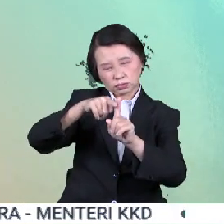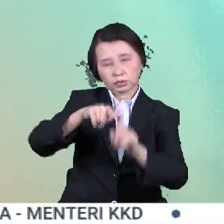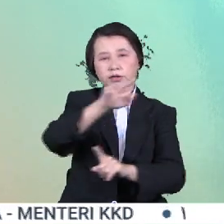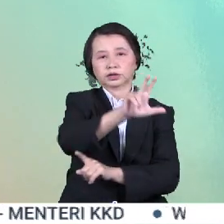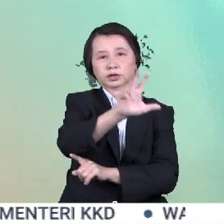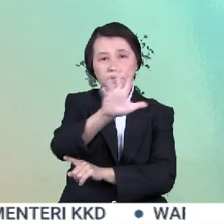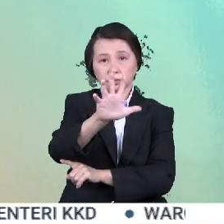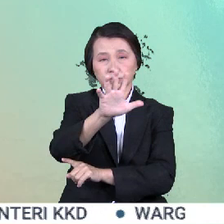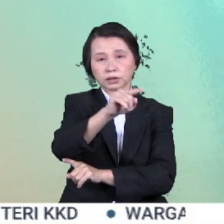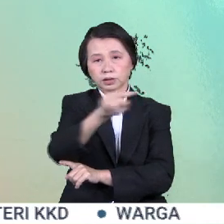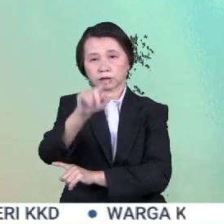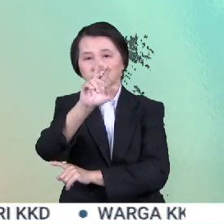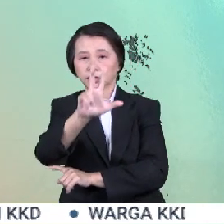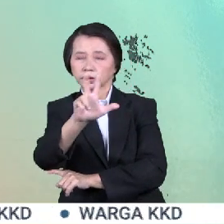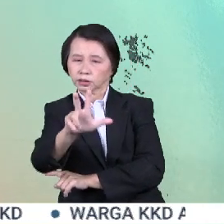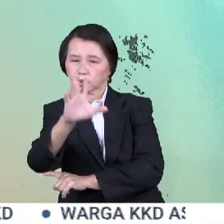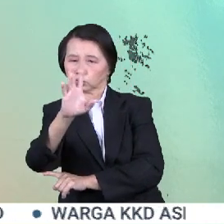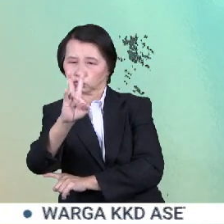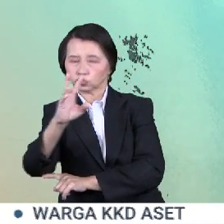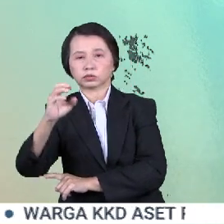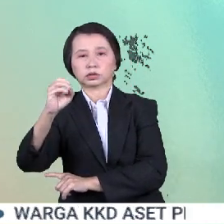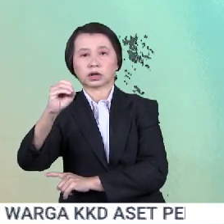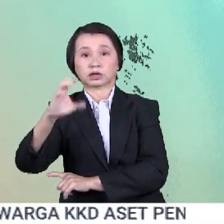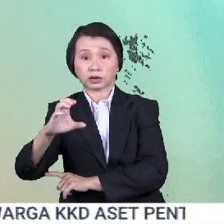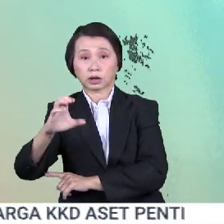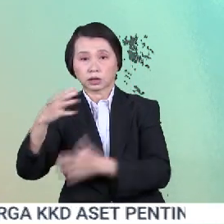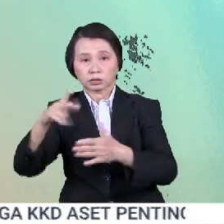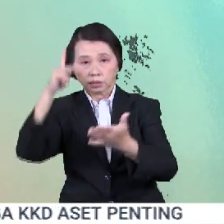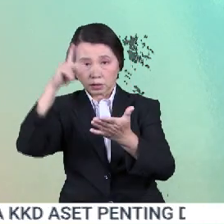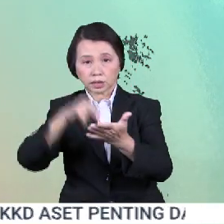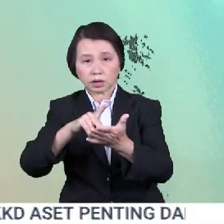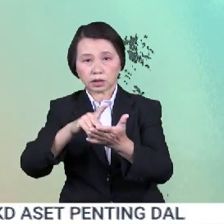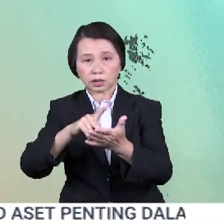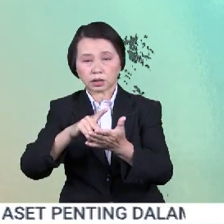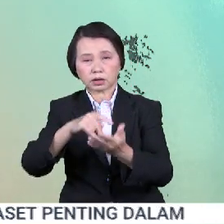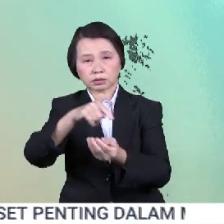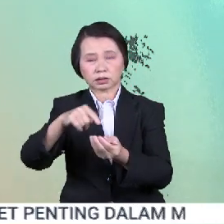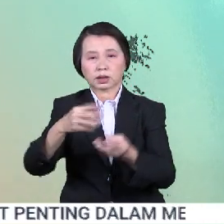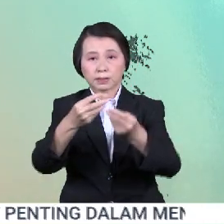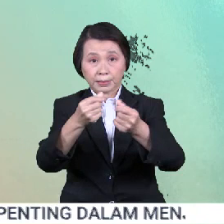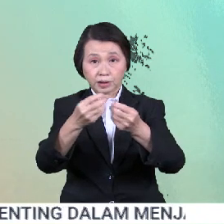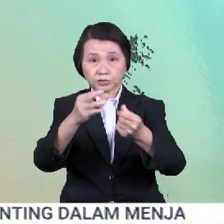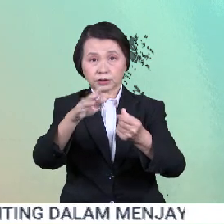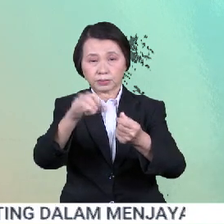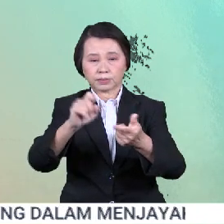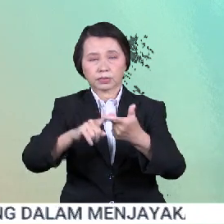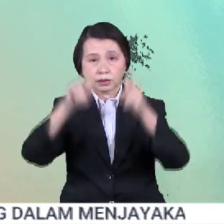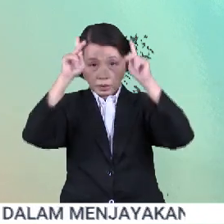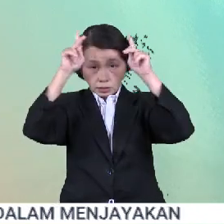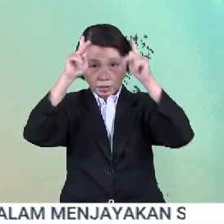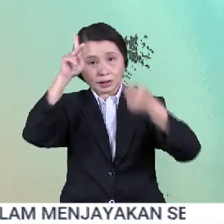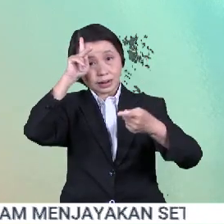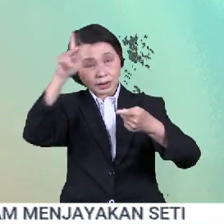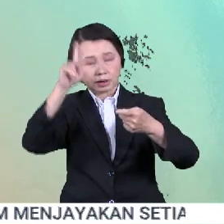hingga 37 darjah Celcius, telah dikenalpasti di sekitar Pasir Emas dan Kuala Kerai negeri